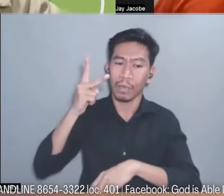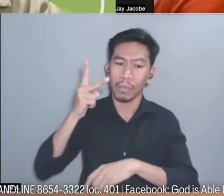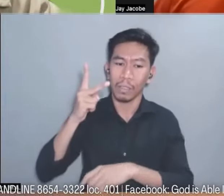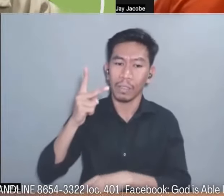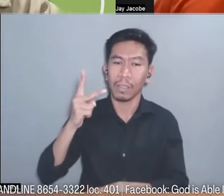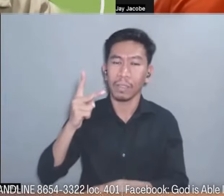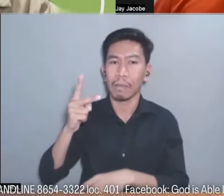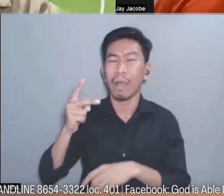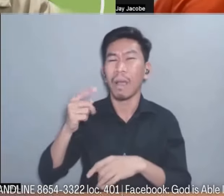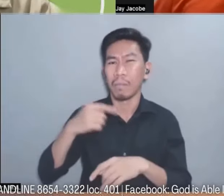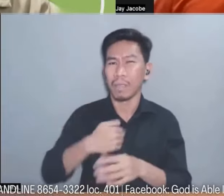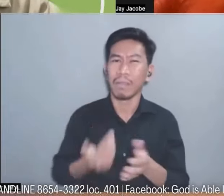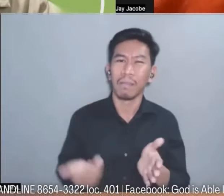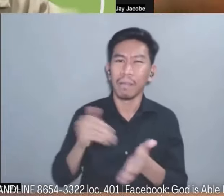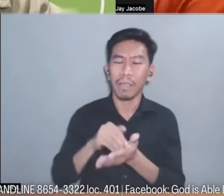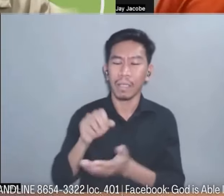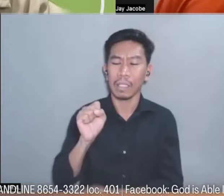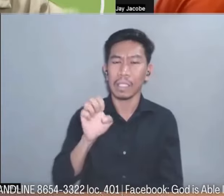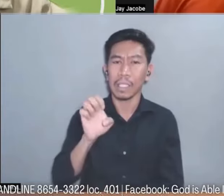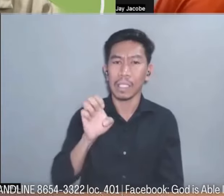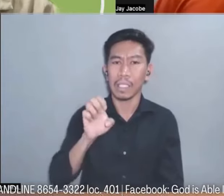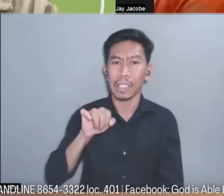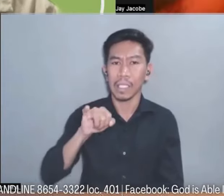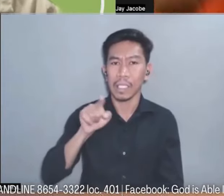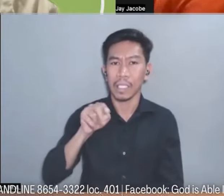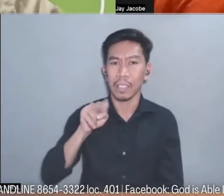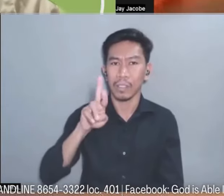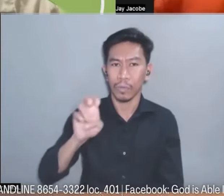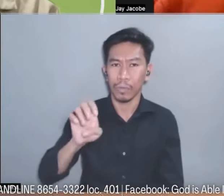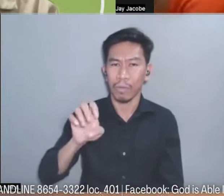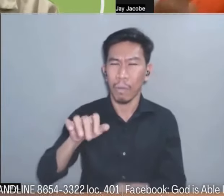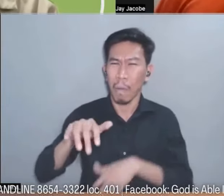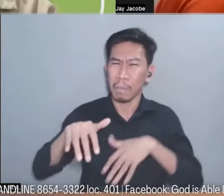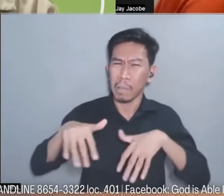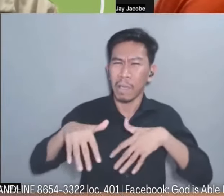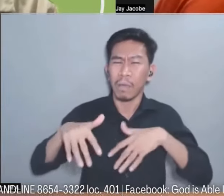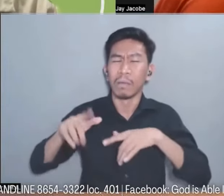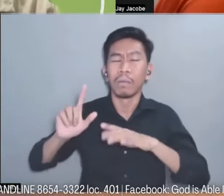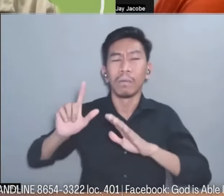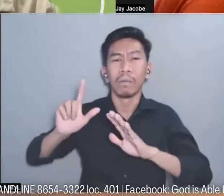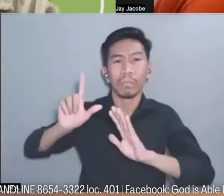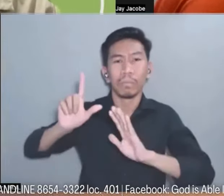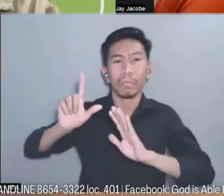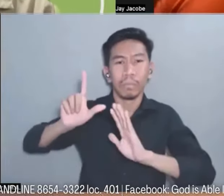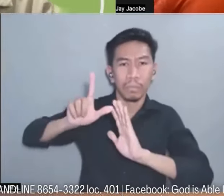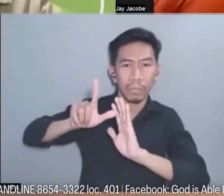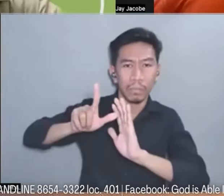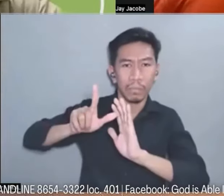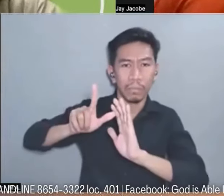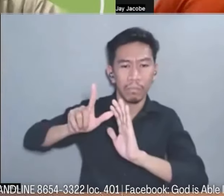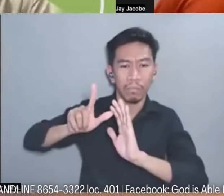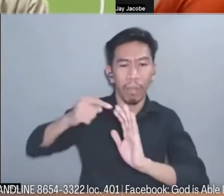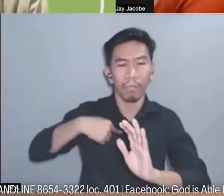nagsisyo so ayun na po yun yun po ang gusto ko ipakita na talagang I declare myself dead